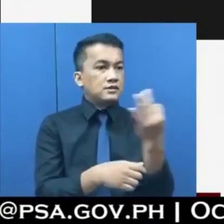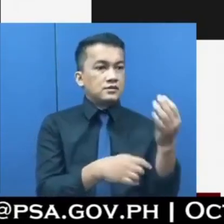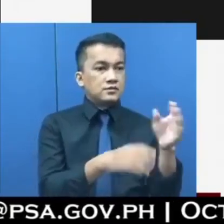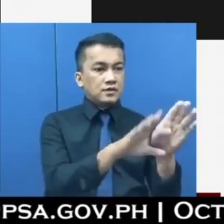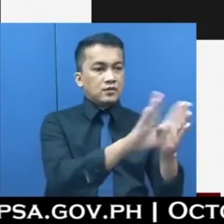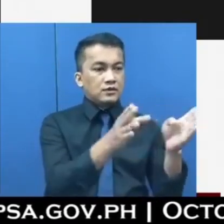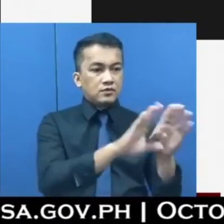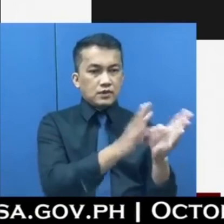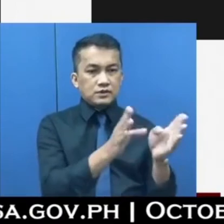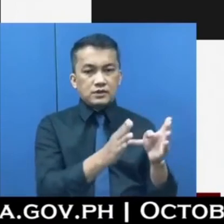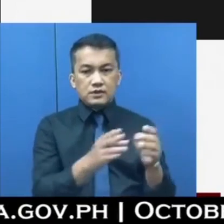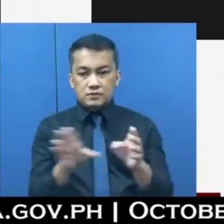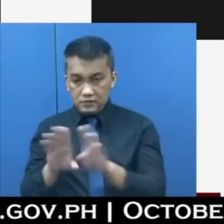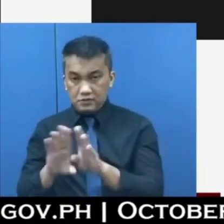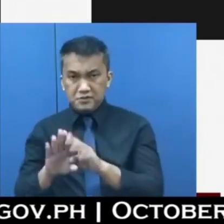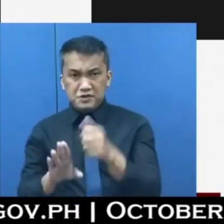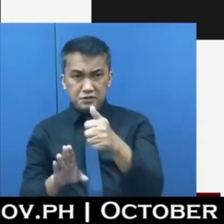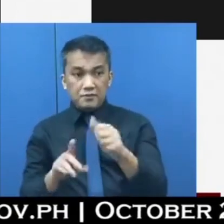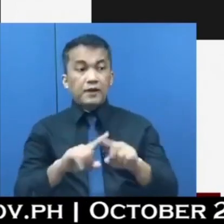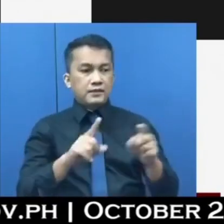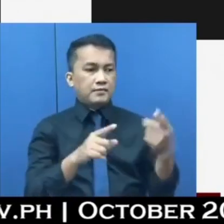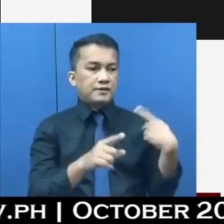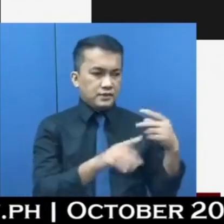nagsara mayroon din tayong nagbukas thank you